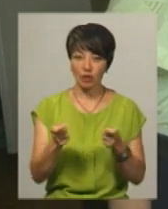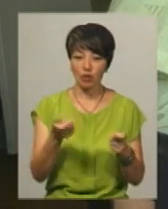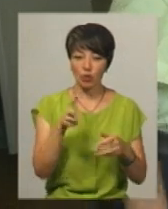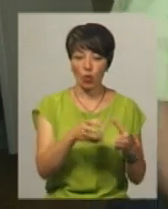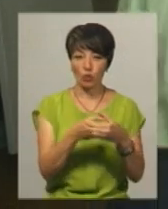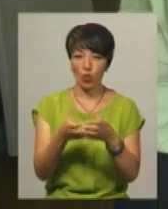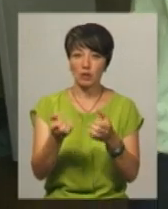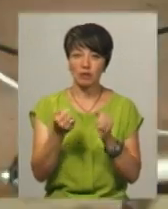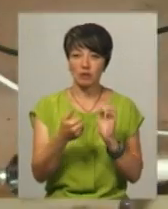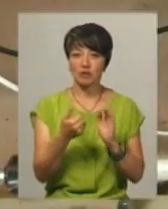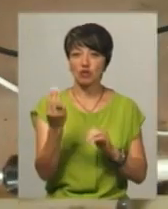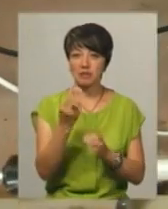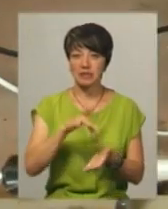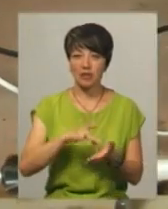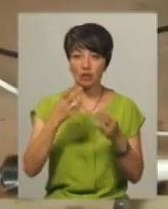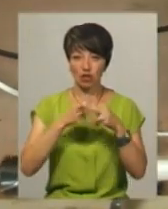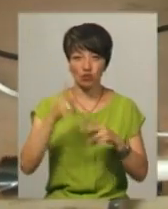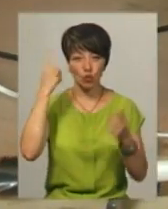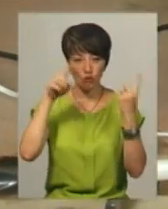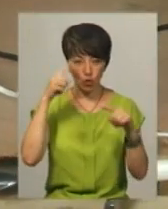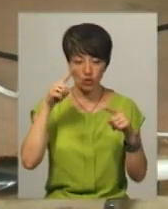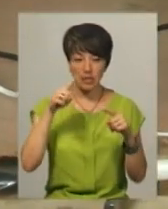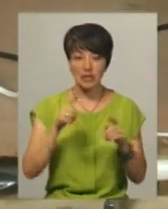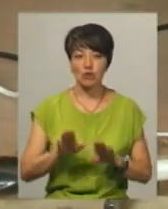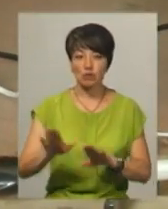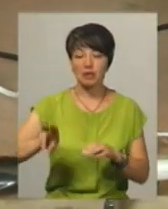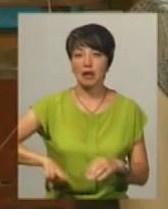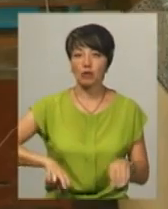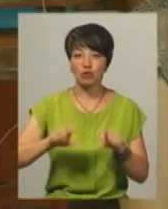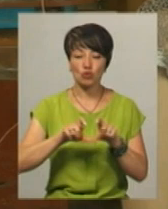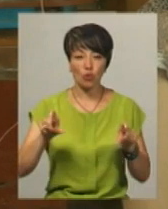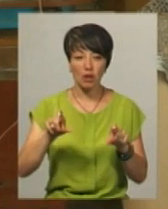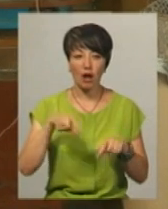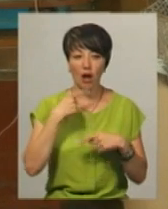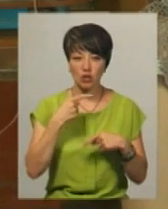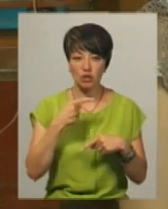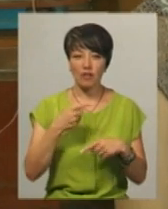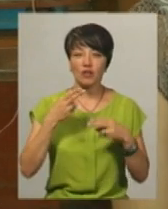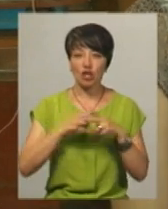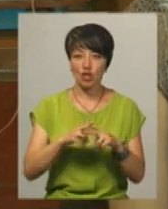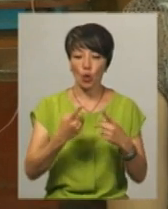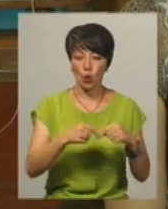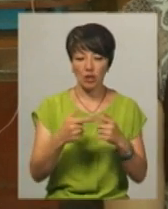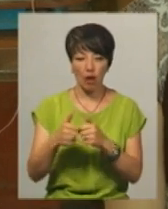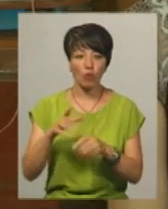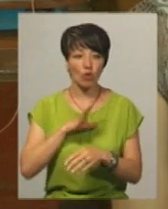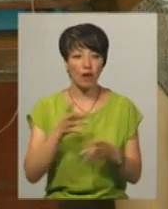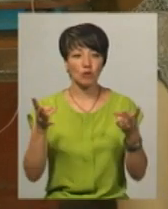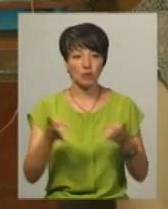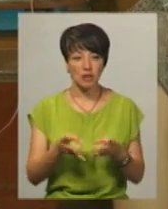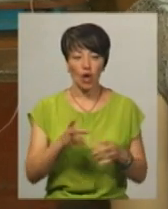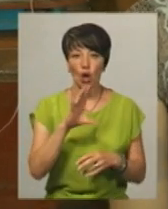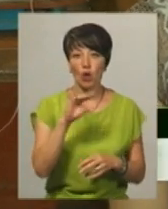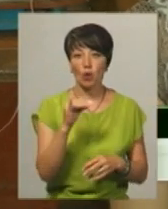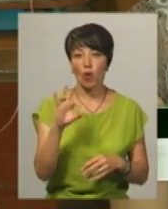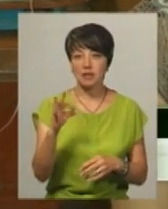гуртків вчитель отримує від Шепетівського центру технічної творчості. Заступник директора школи Ольга Громи каже, у технічних гуртках була необхідність. Юрій